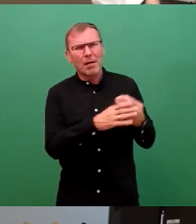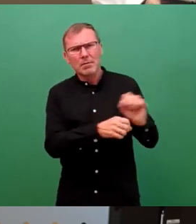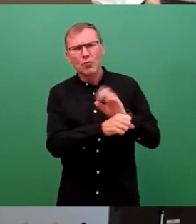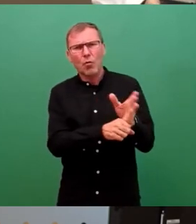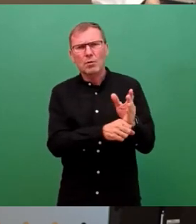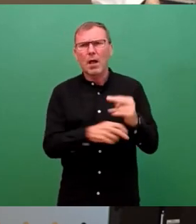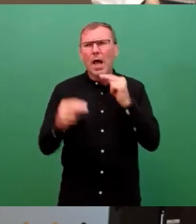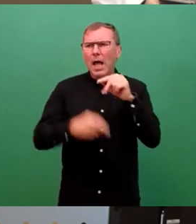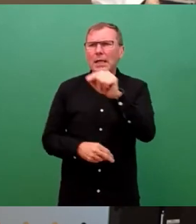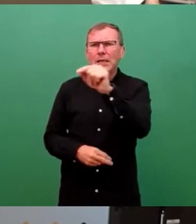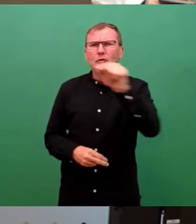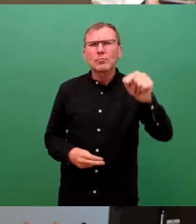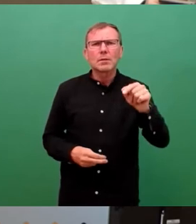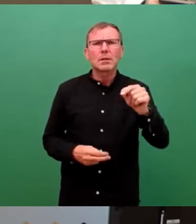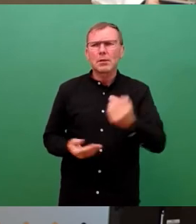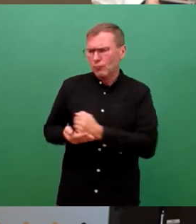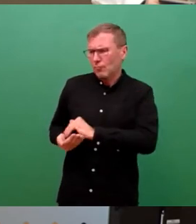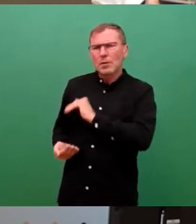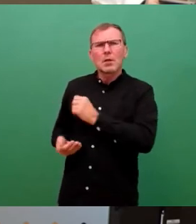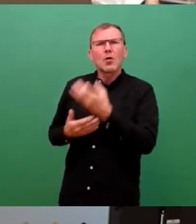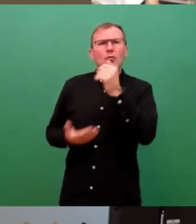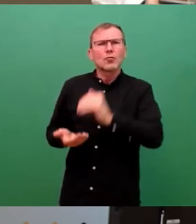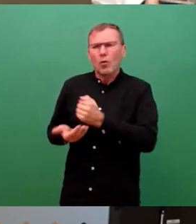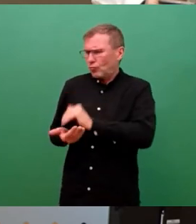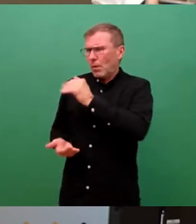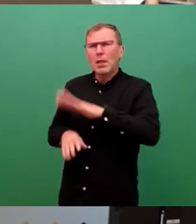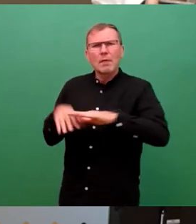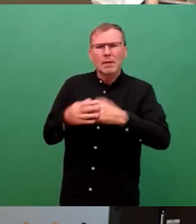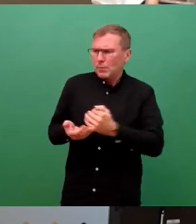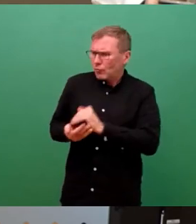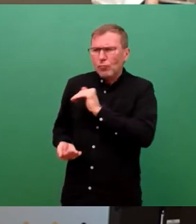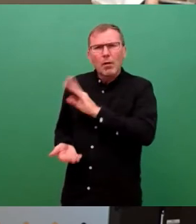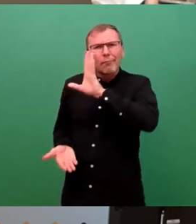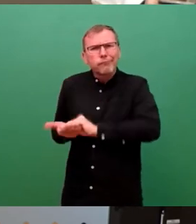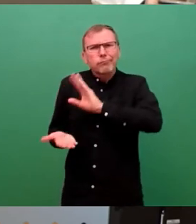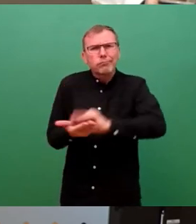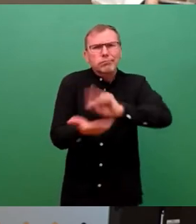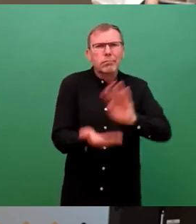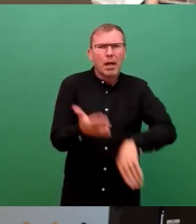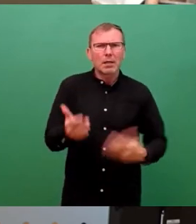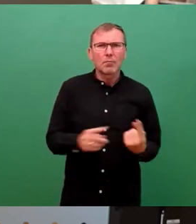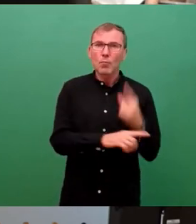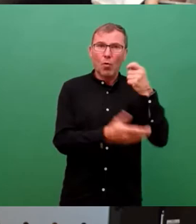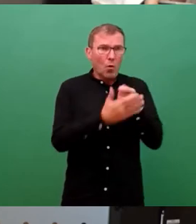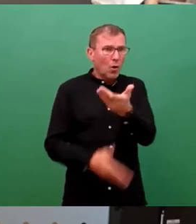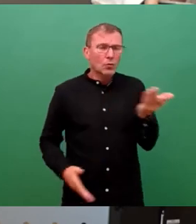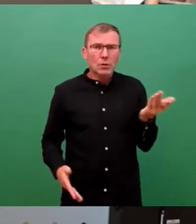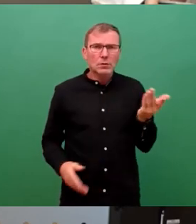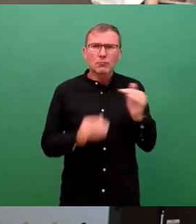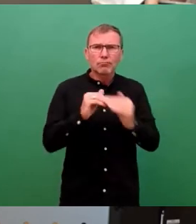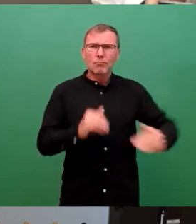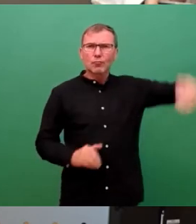Gastronomie, in der Kunst, in der Kulturszene, im Handel und in vielen Handwerksbetrieben aufgebraucht. Die hohen Kostensteigerungen,